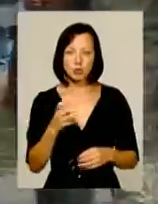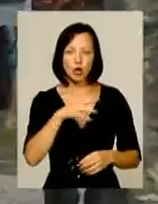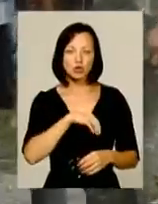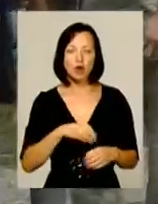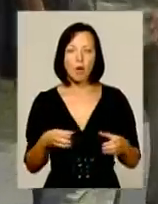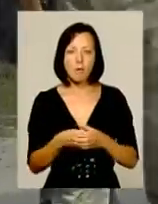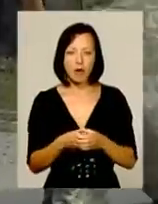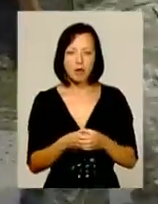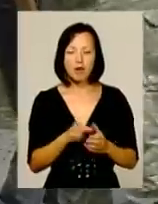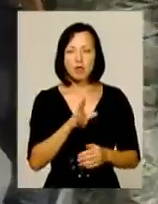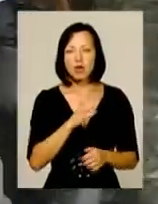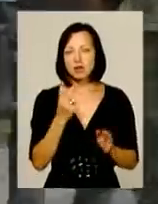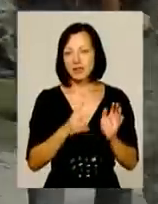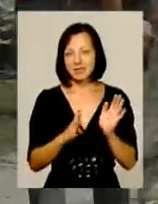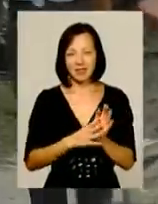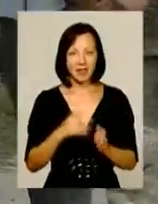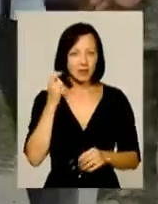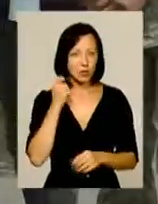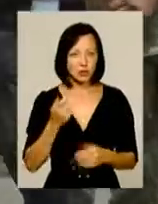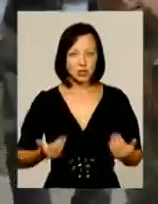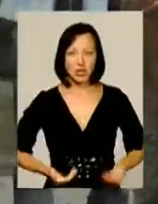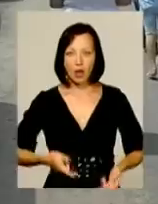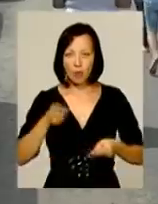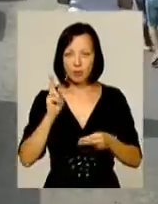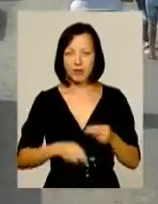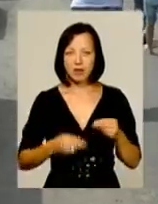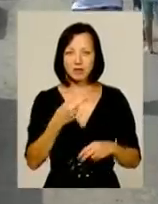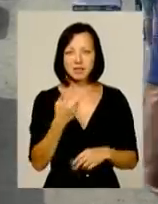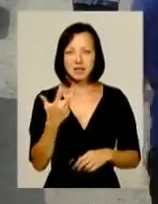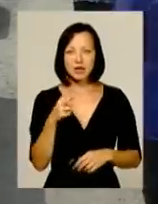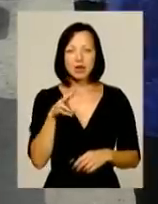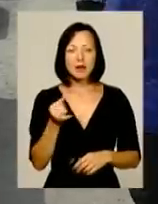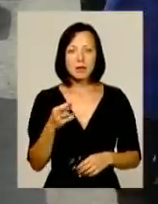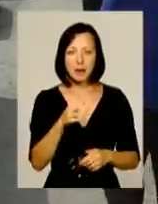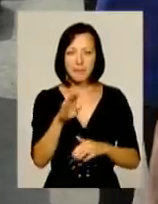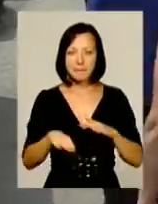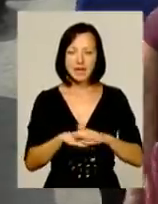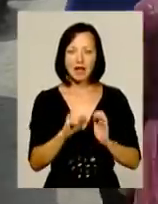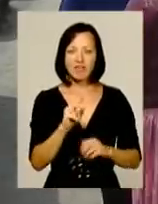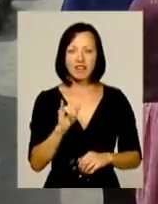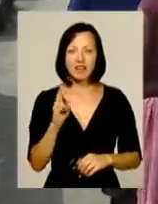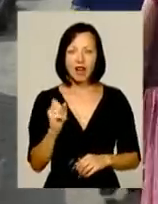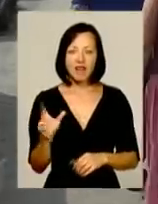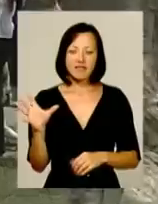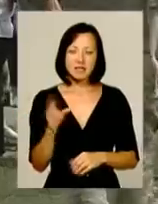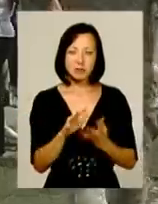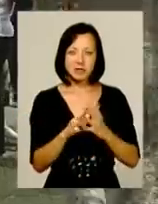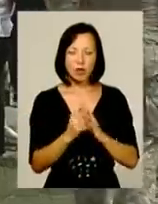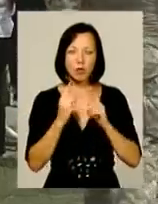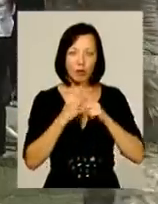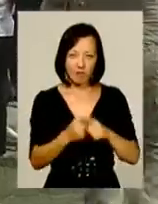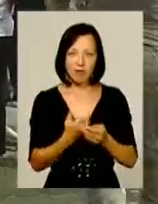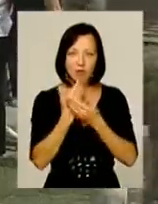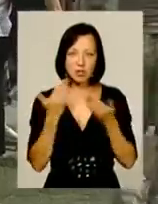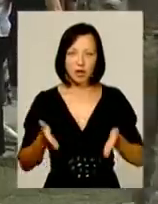Ігорю Мединському було лише 29. Життя бійця обірвалося 23 липня під Авдіївкою. Всім селом провели герої і в останню